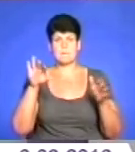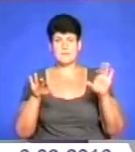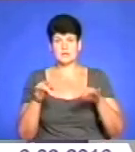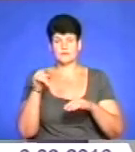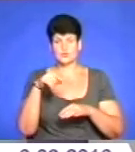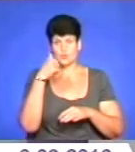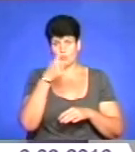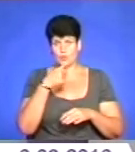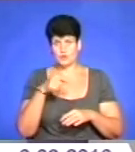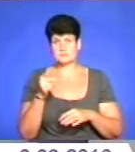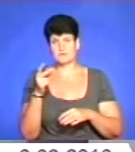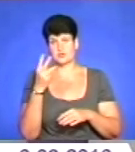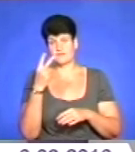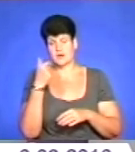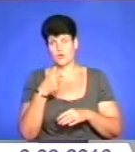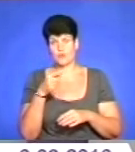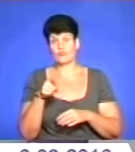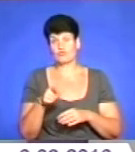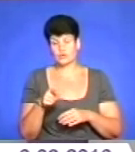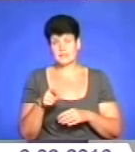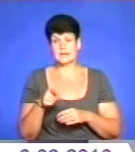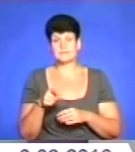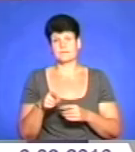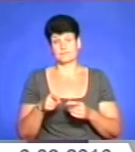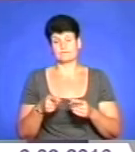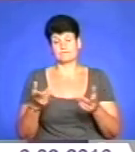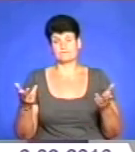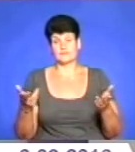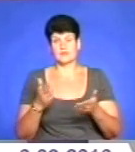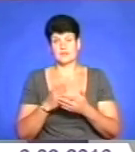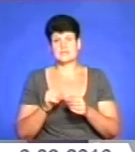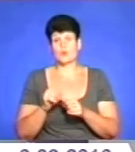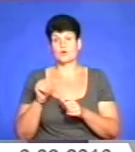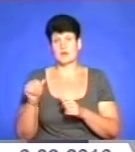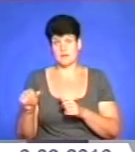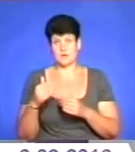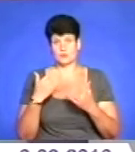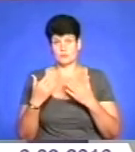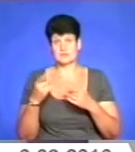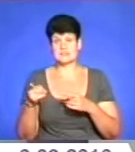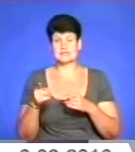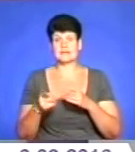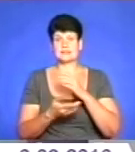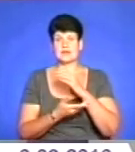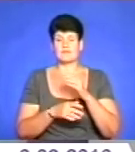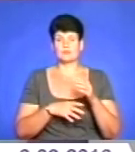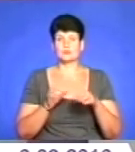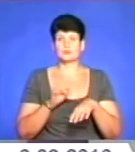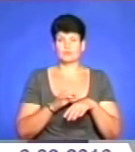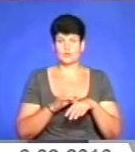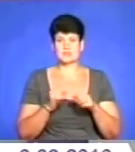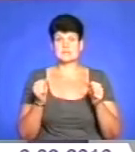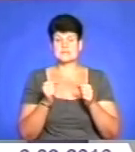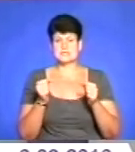останніх ось півтора-два роки. Вони певною мірою виправдані. Це окрема розмова, бо ці дерева почали хворіти. Ну, взимку не